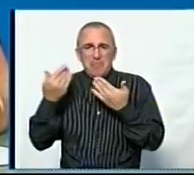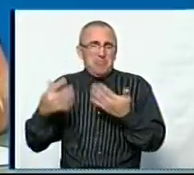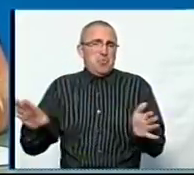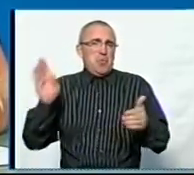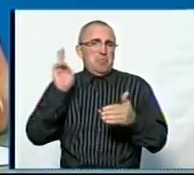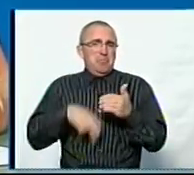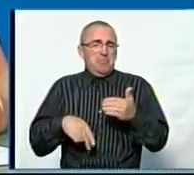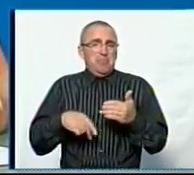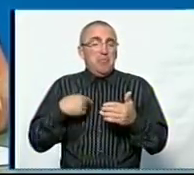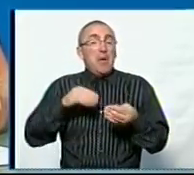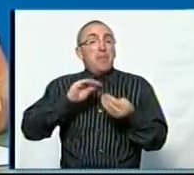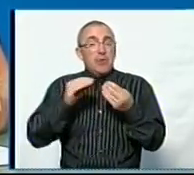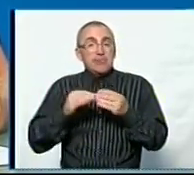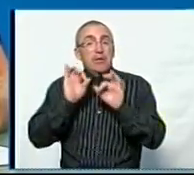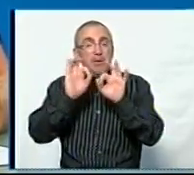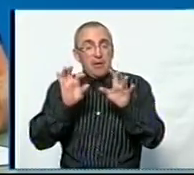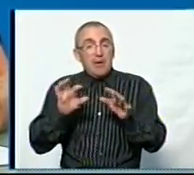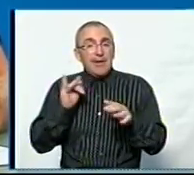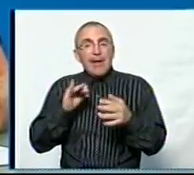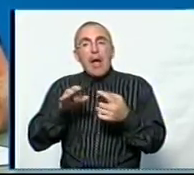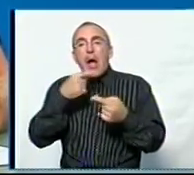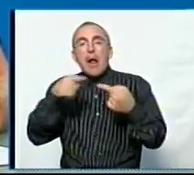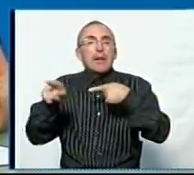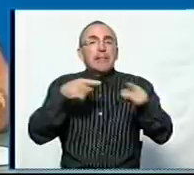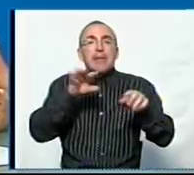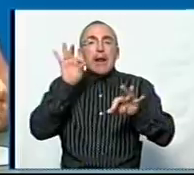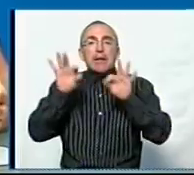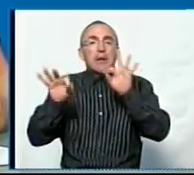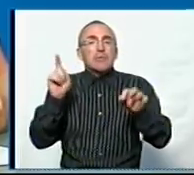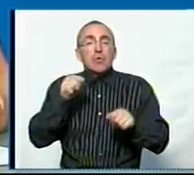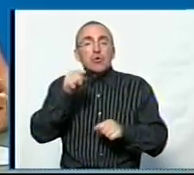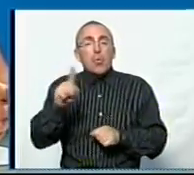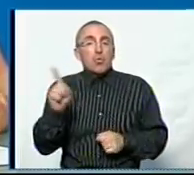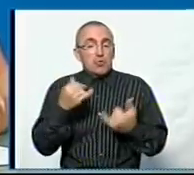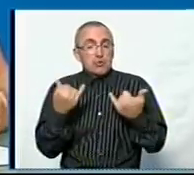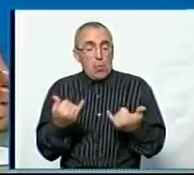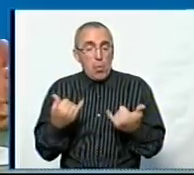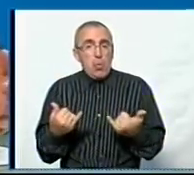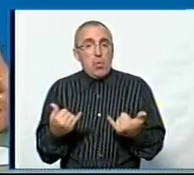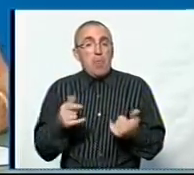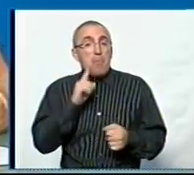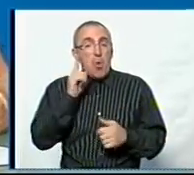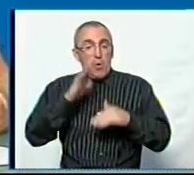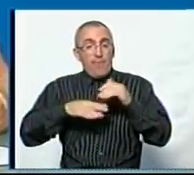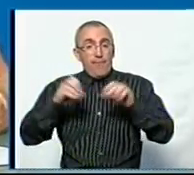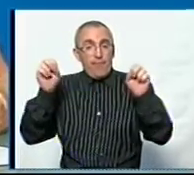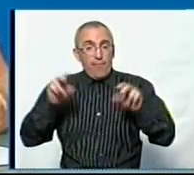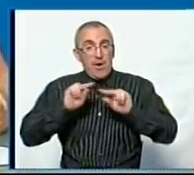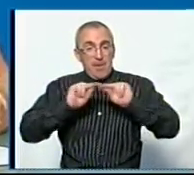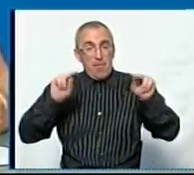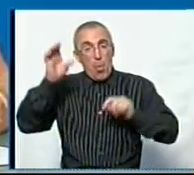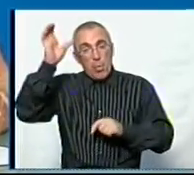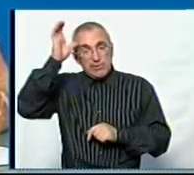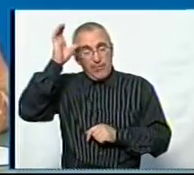які ми назвали, і питання альтернативи. Тобто того, що на сьогодні молодий фахівець з педагогічною